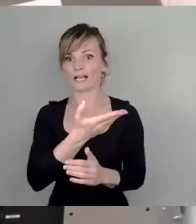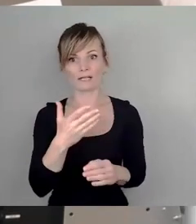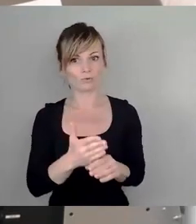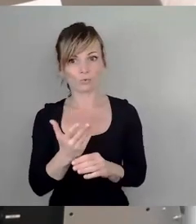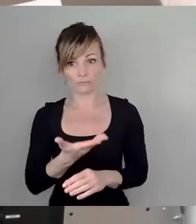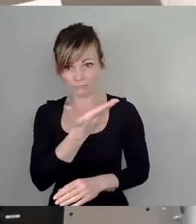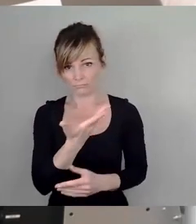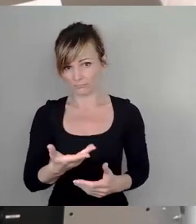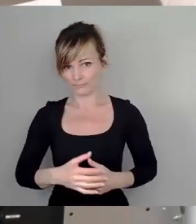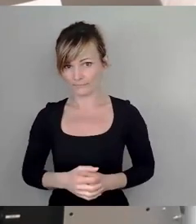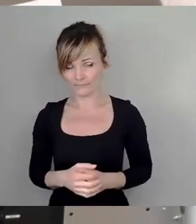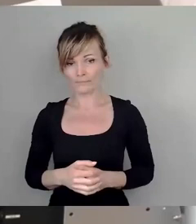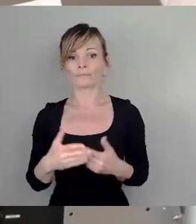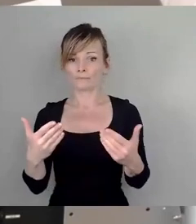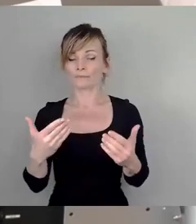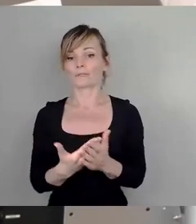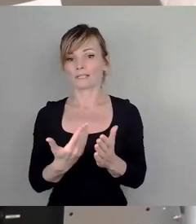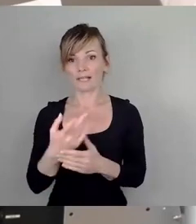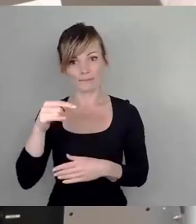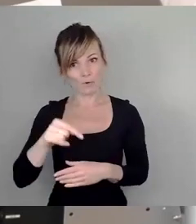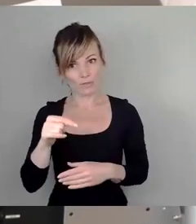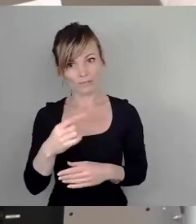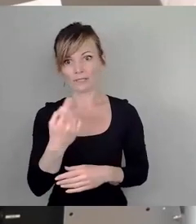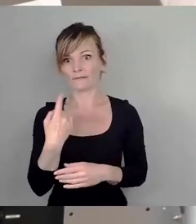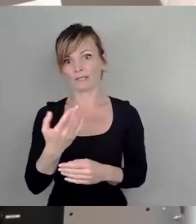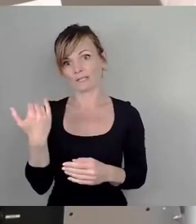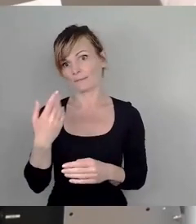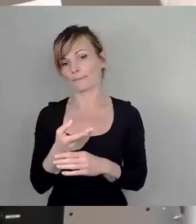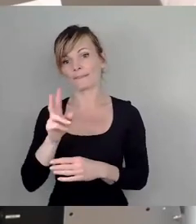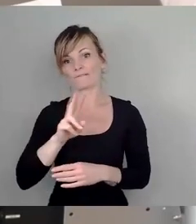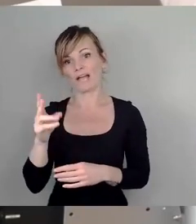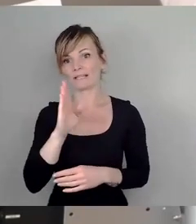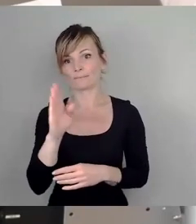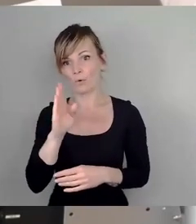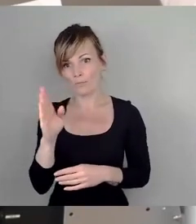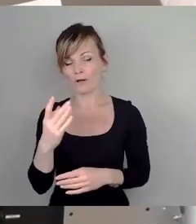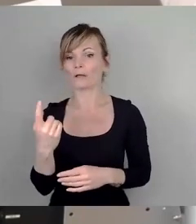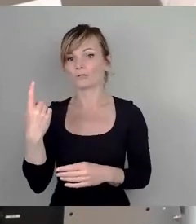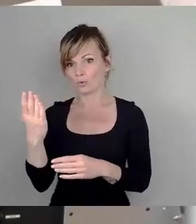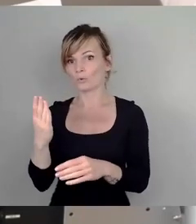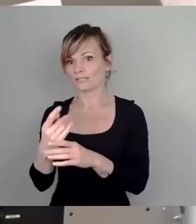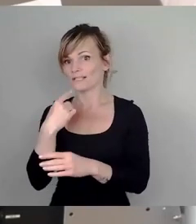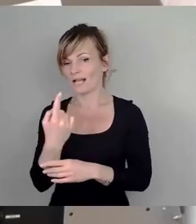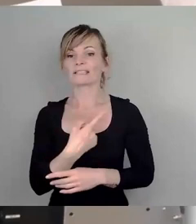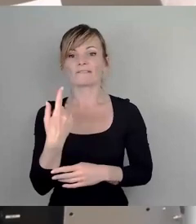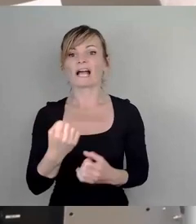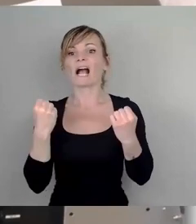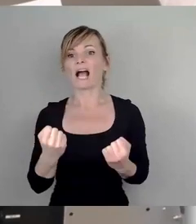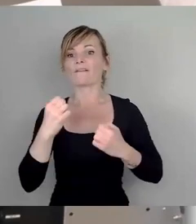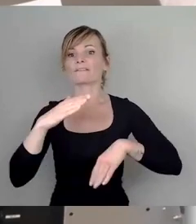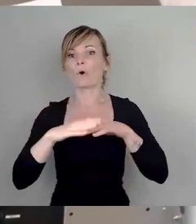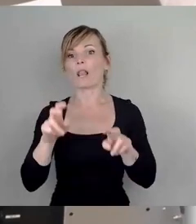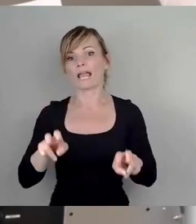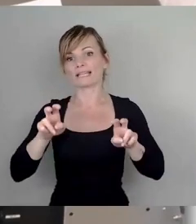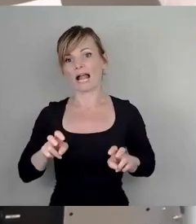insofern werden wir uns heute, wie Veit Böhmer so schön sagt, kraftvoll enthalten, weil wir diesem Thema nicht entgegenstehen, aber wir sagen, dieser